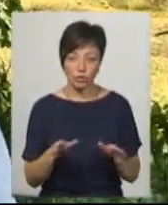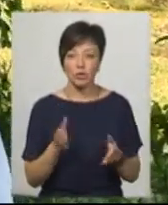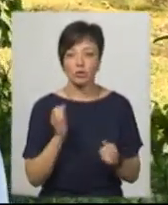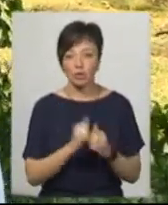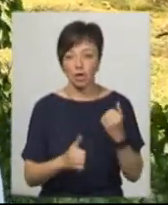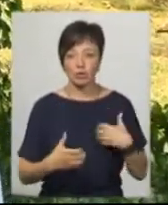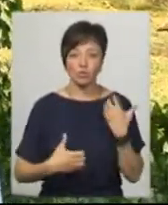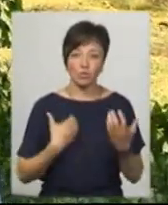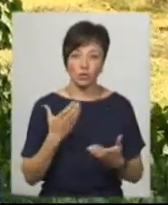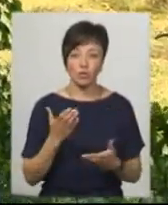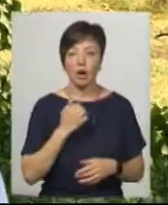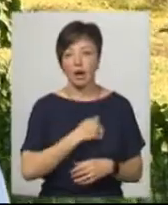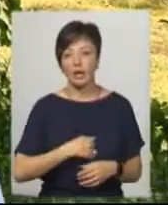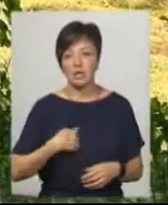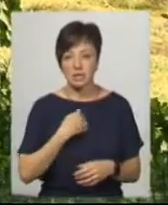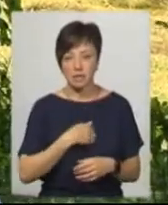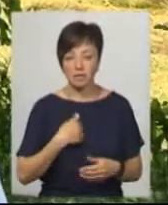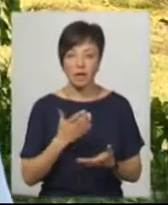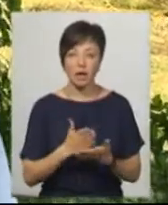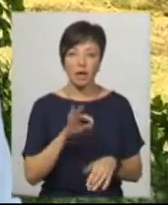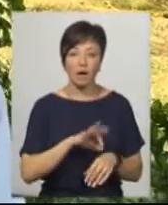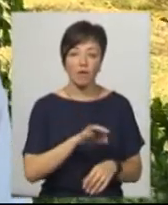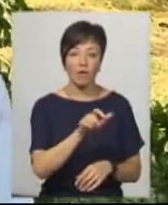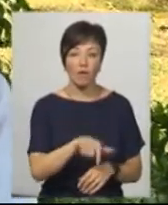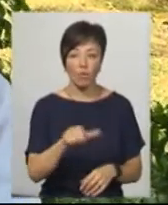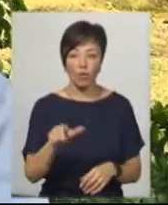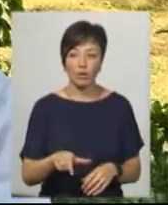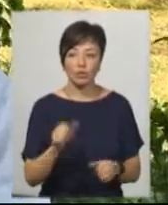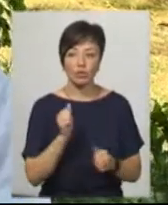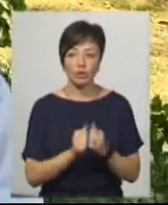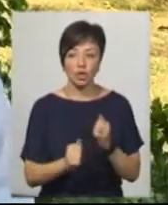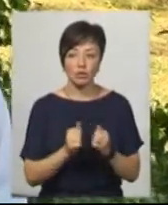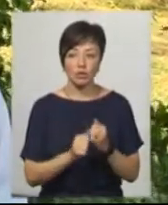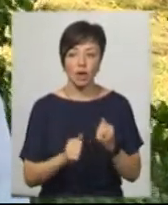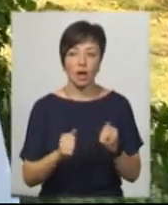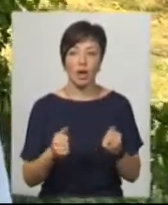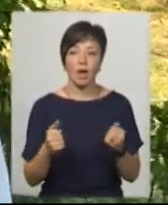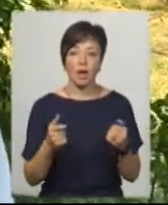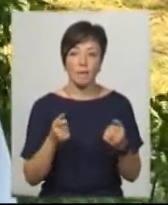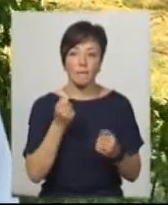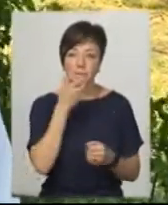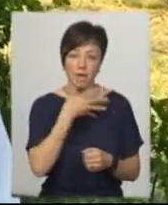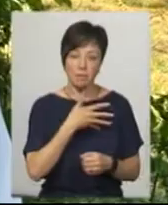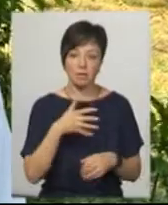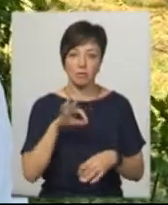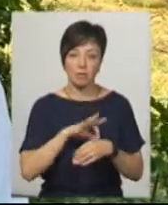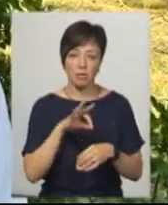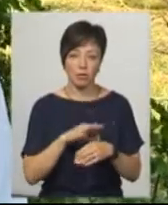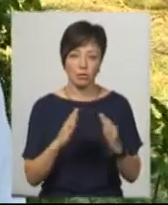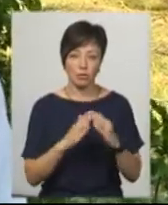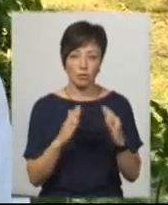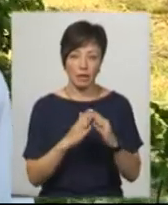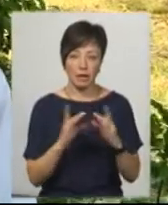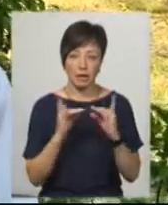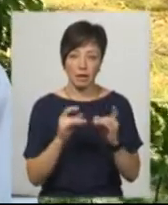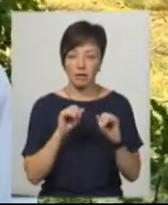часто збуджуються, які агресивні. Є хворі, яких дуже часто епілептичні припадки, також дома і інтернати не можуть, тому що